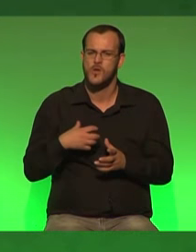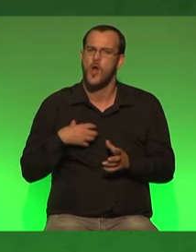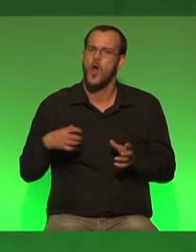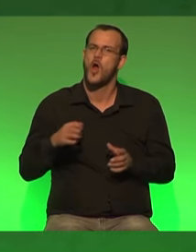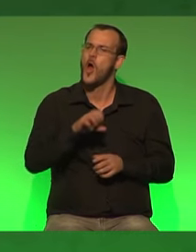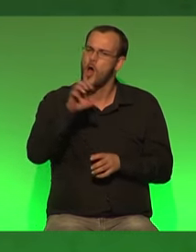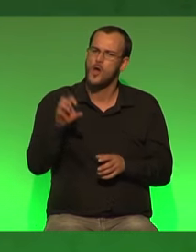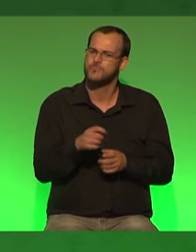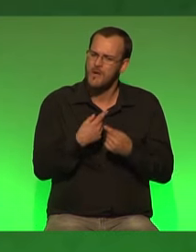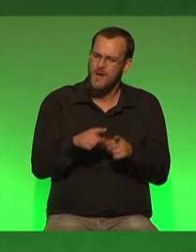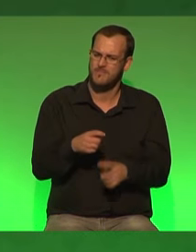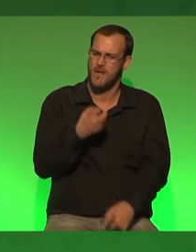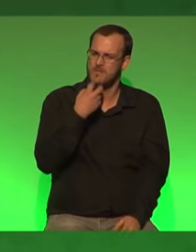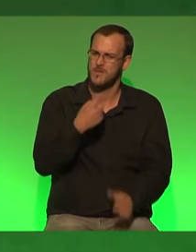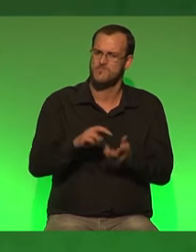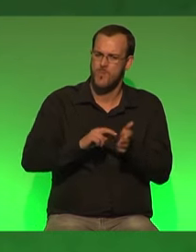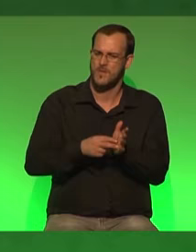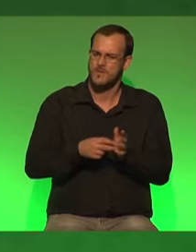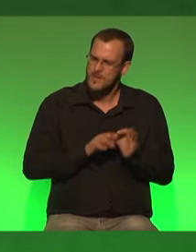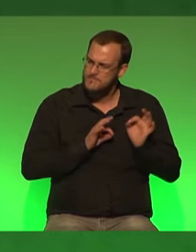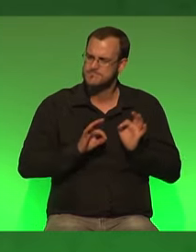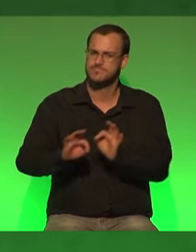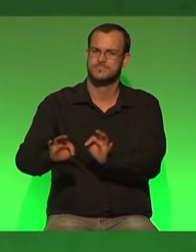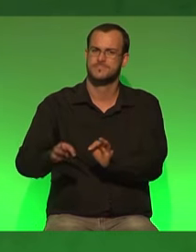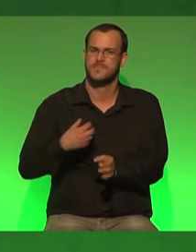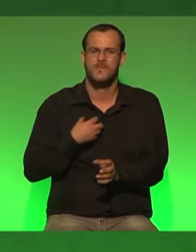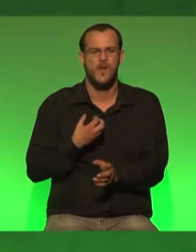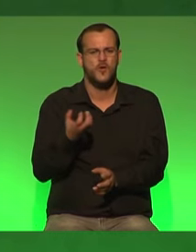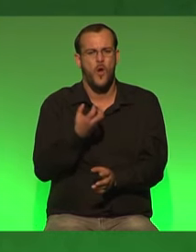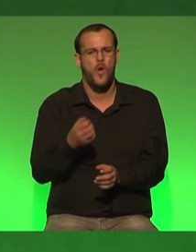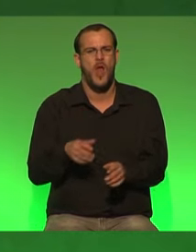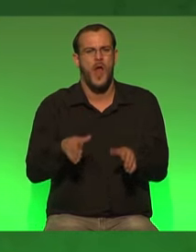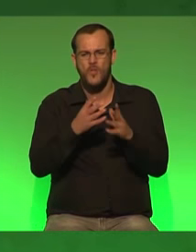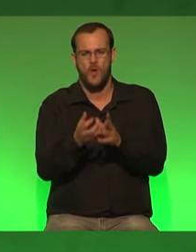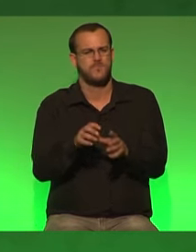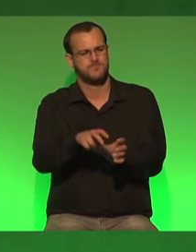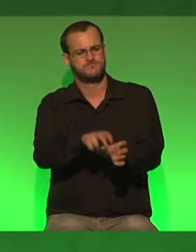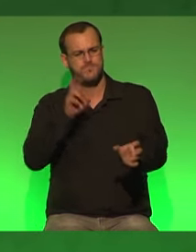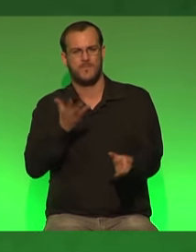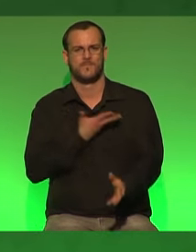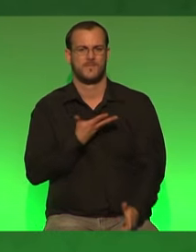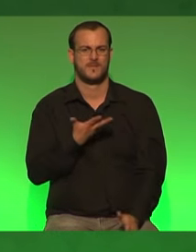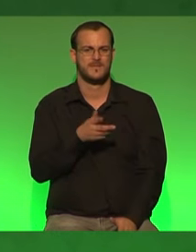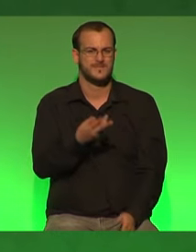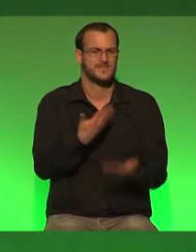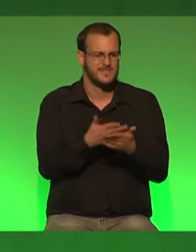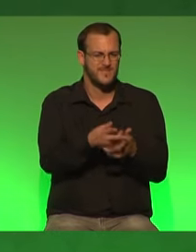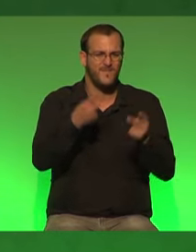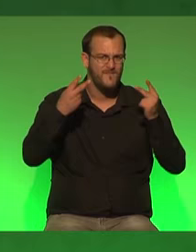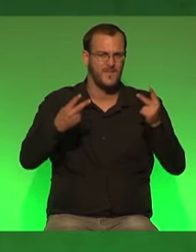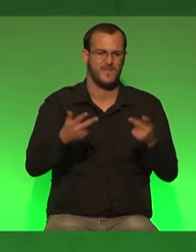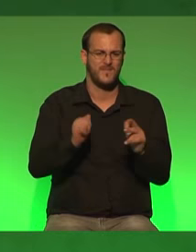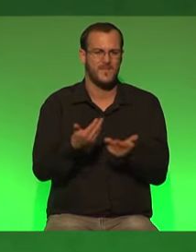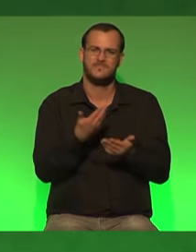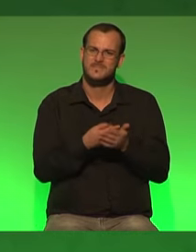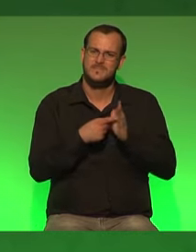andere energiepolitik einleiten wir wollen raus aus kohle und atom und deswegen ist diese tour becquerel so wichtig weil das wieder ein